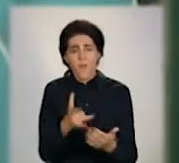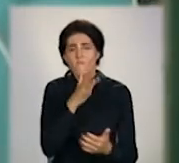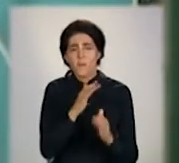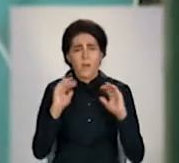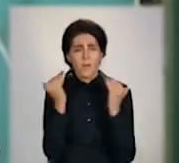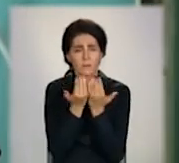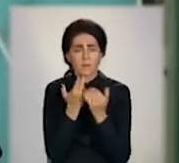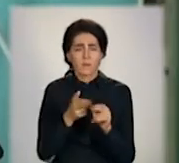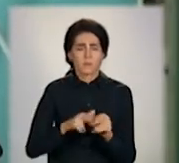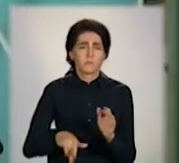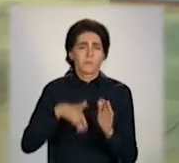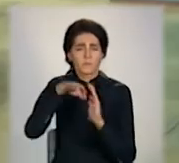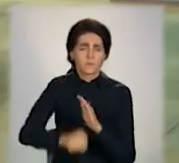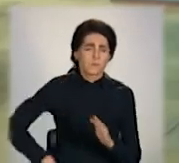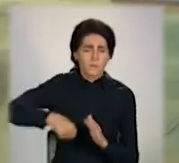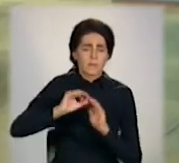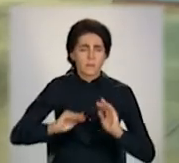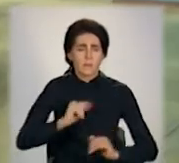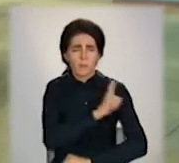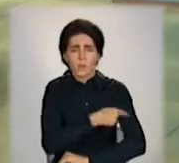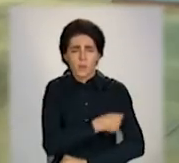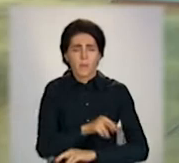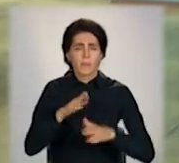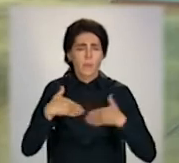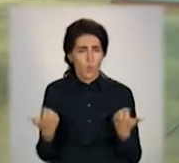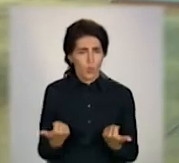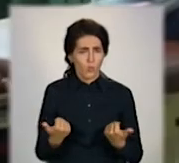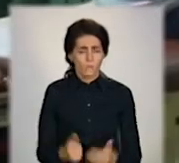зайвий раз і заходити з дітьми до поліклініки не хочуть.